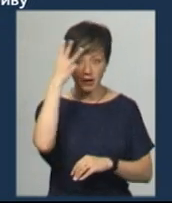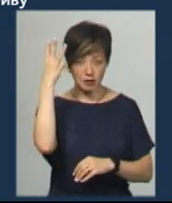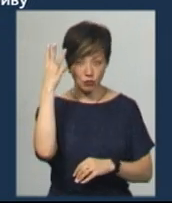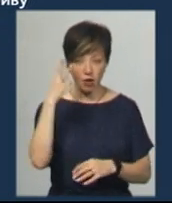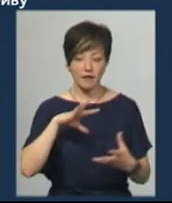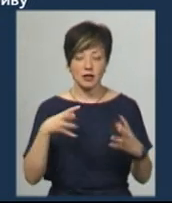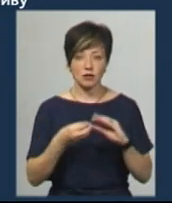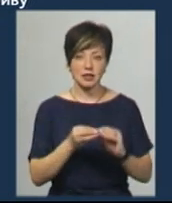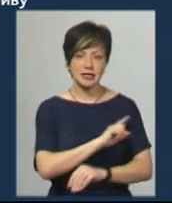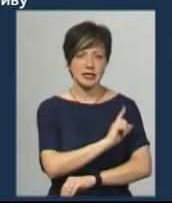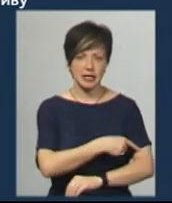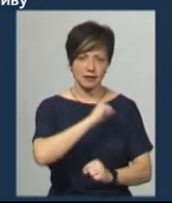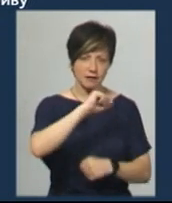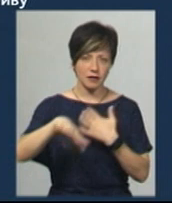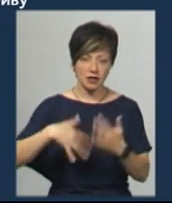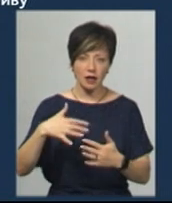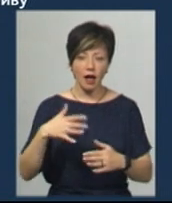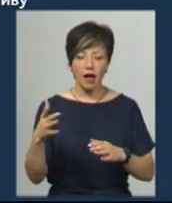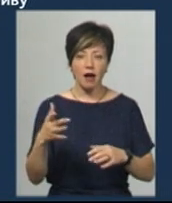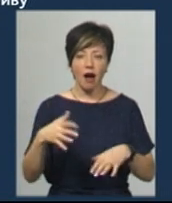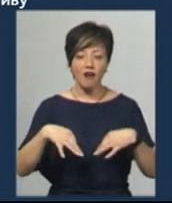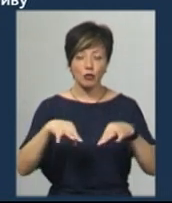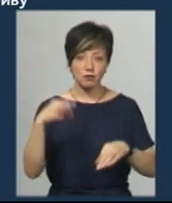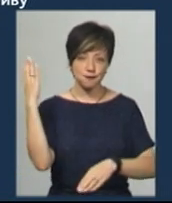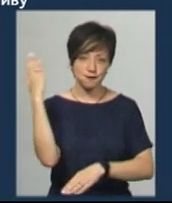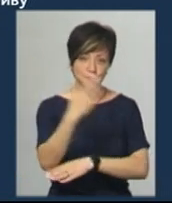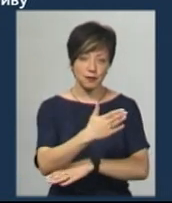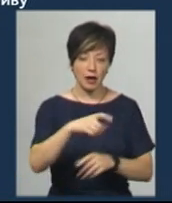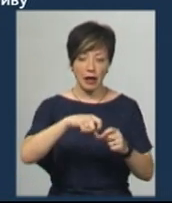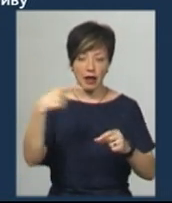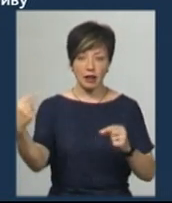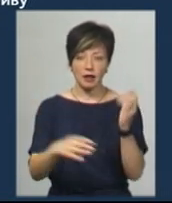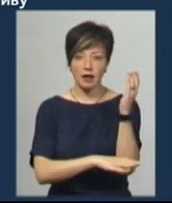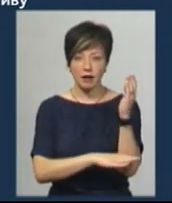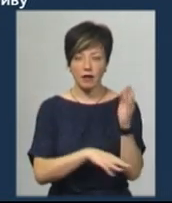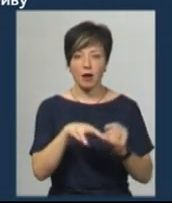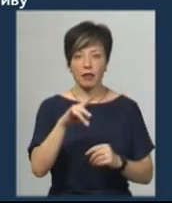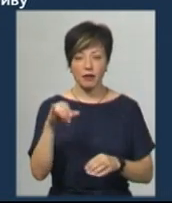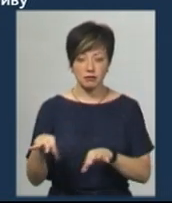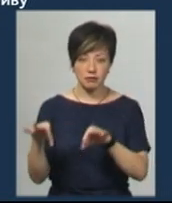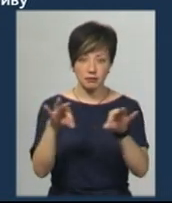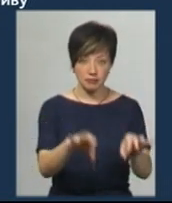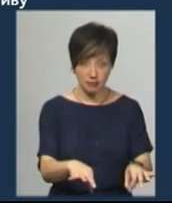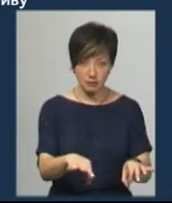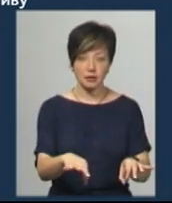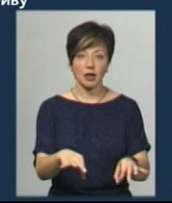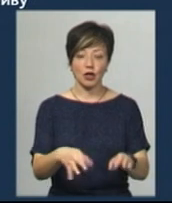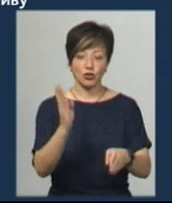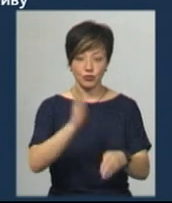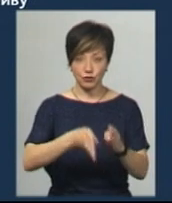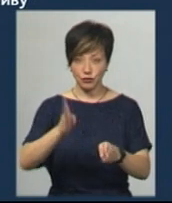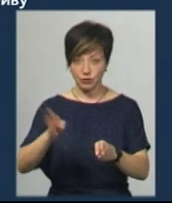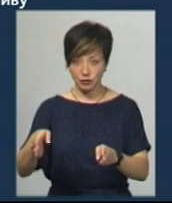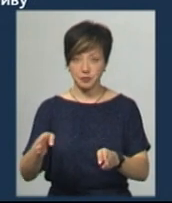центрі внаслідок сильних перевів вітру на легковий автомобіль впала гілка дерева. Рятувальники, які прибули до місця події, розрізали